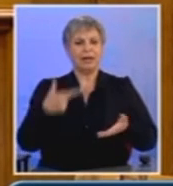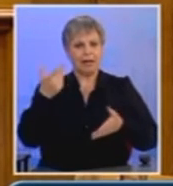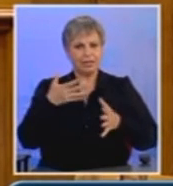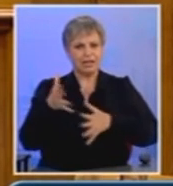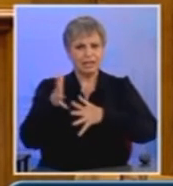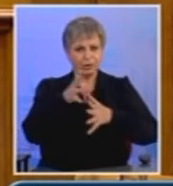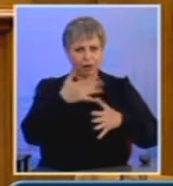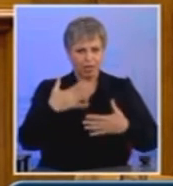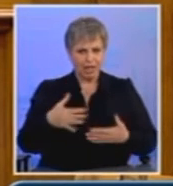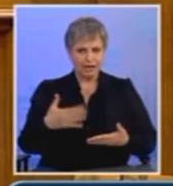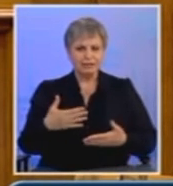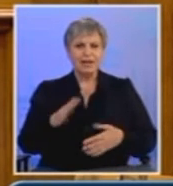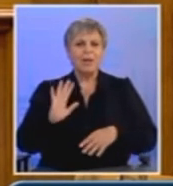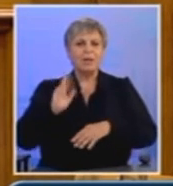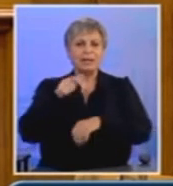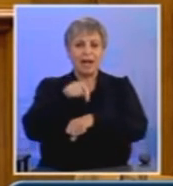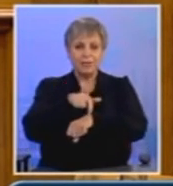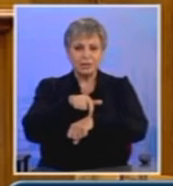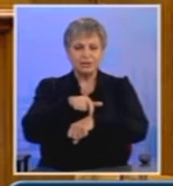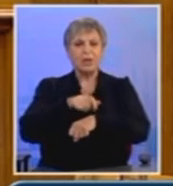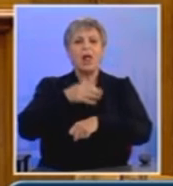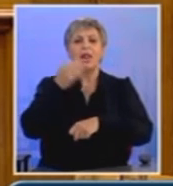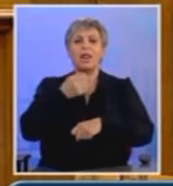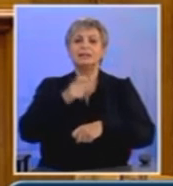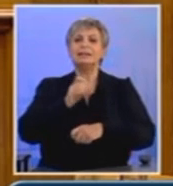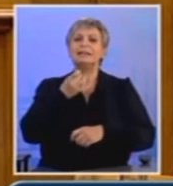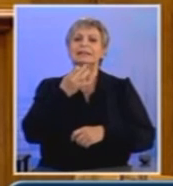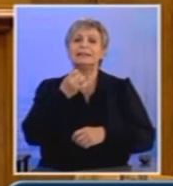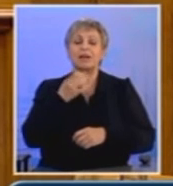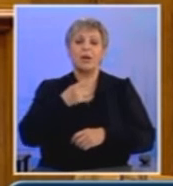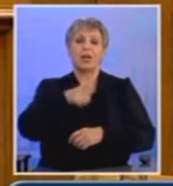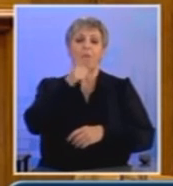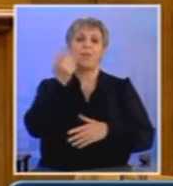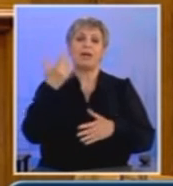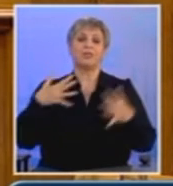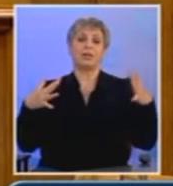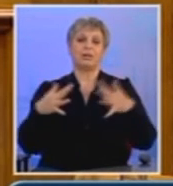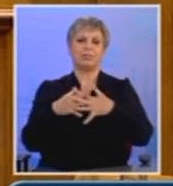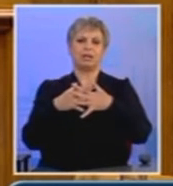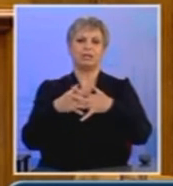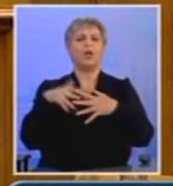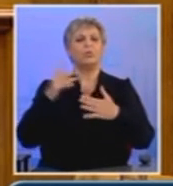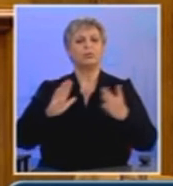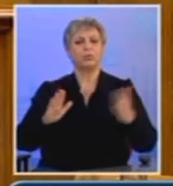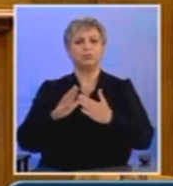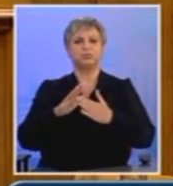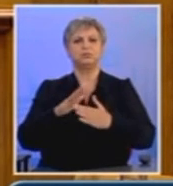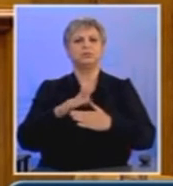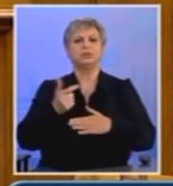μιλάτε ακόμη και σήμερα για τη σκληρή περήφανη μάχη που τάχα δώσατε απέναντι στους δανειστές.